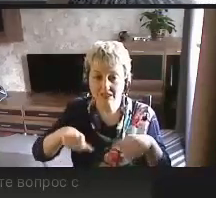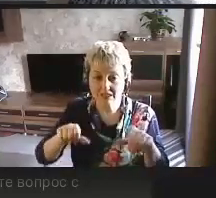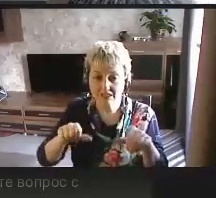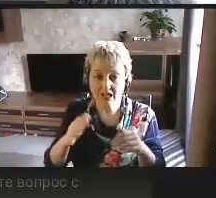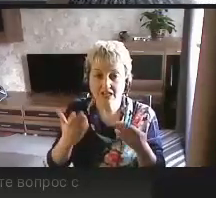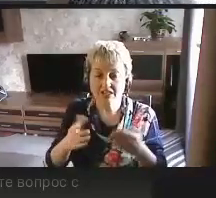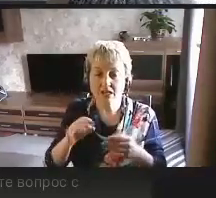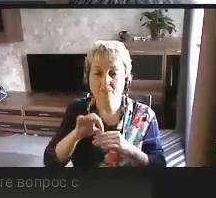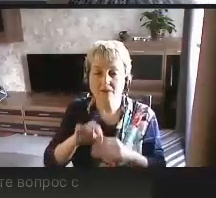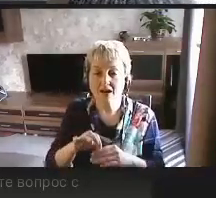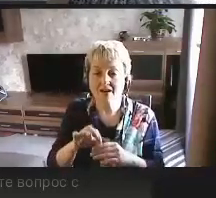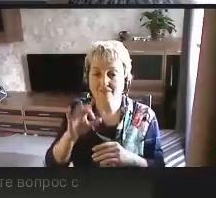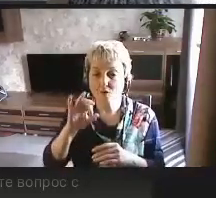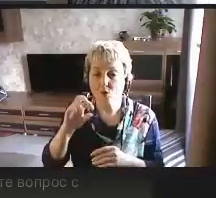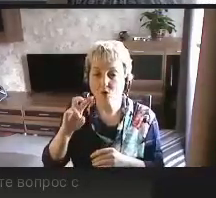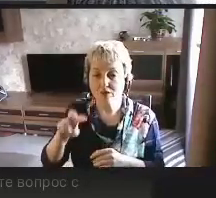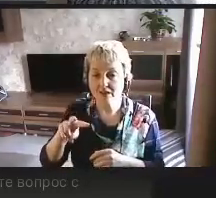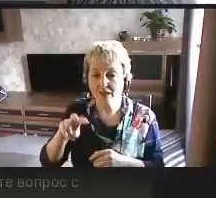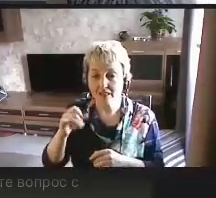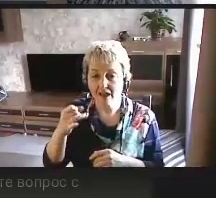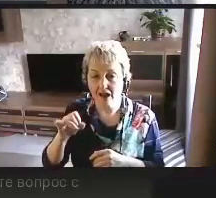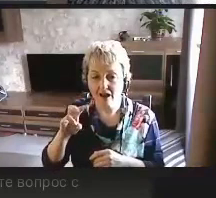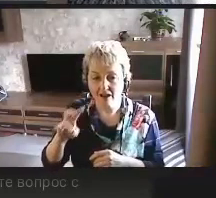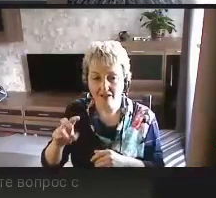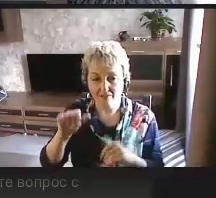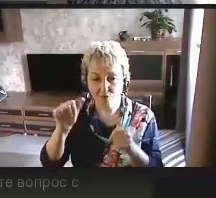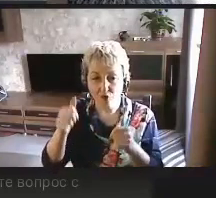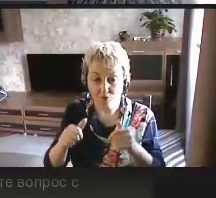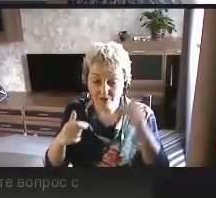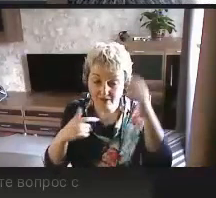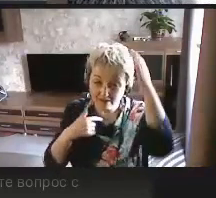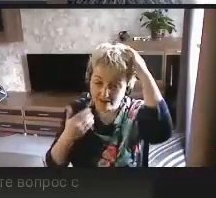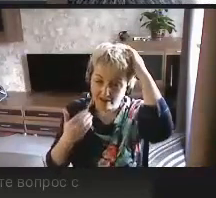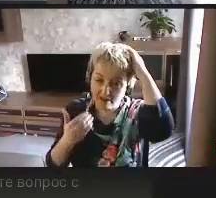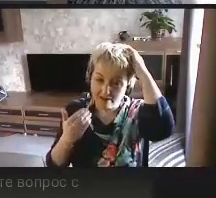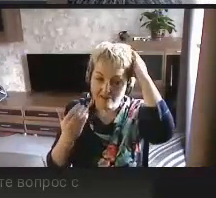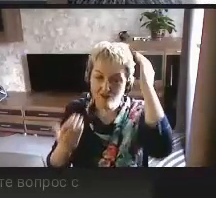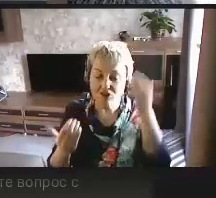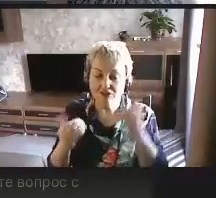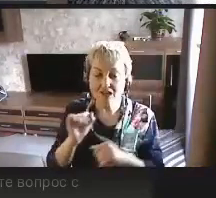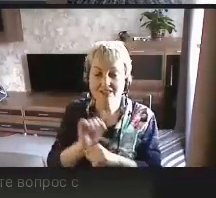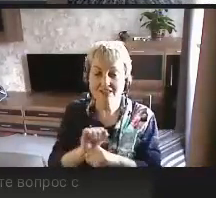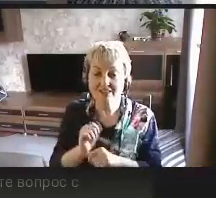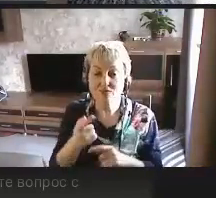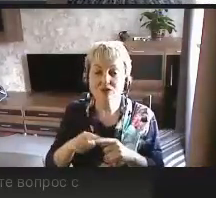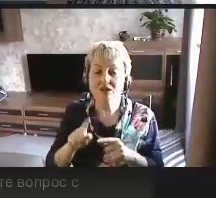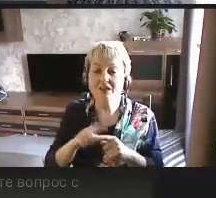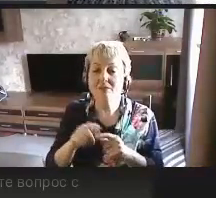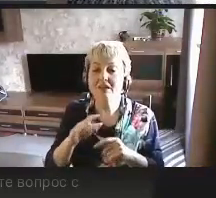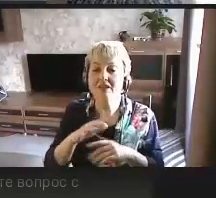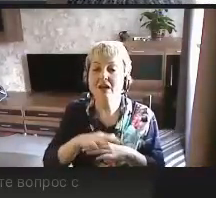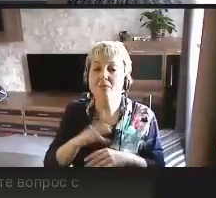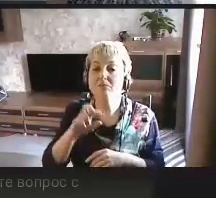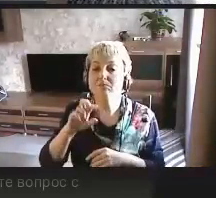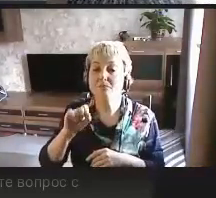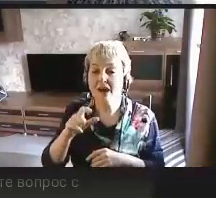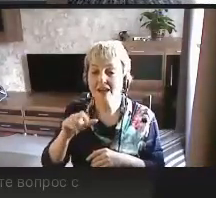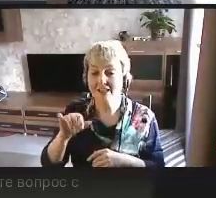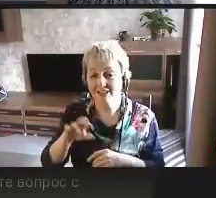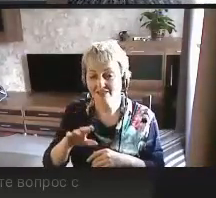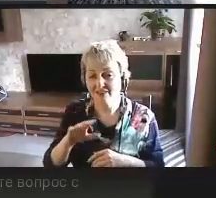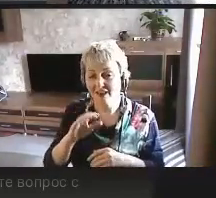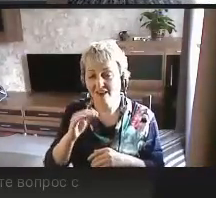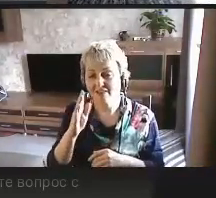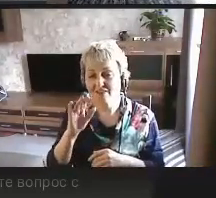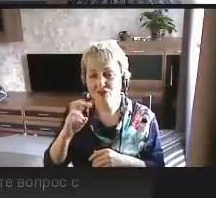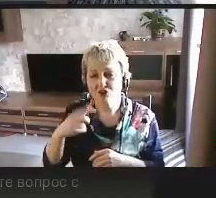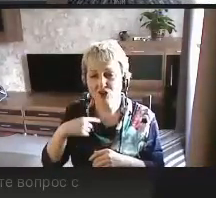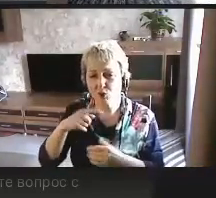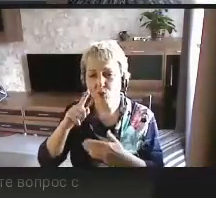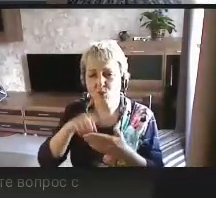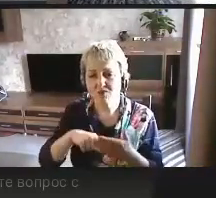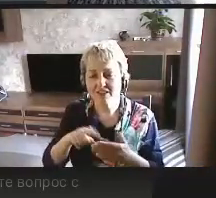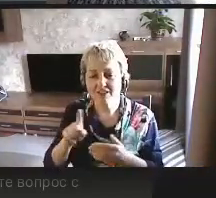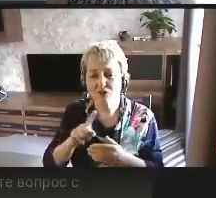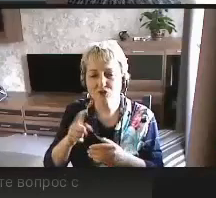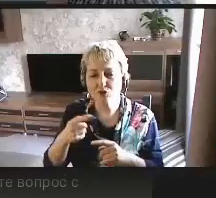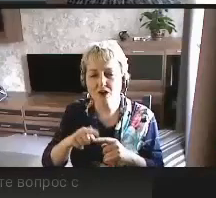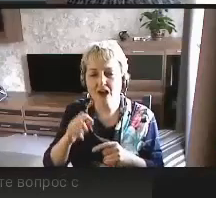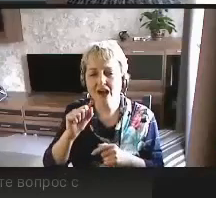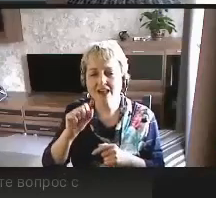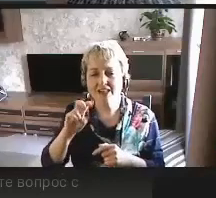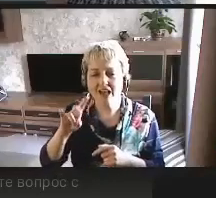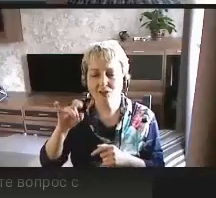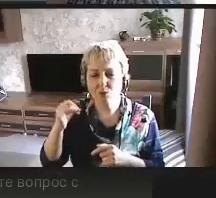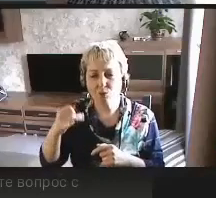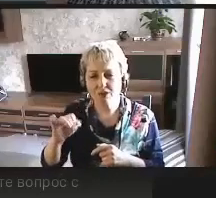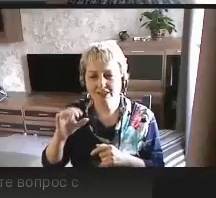проходит в онлайн формате. Я на этом остановлюсь. Это базовые вещи. Я уверена, что Анатолий